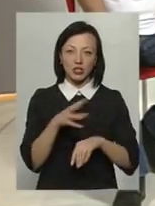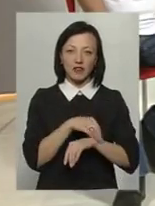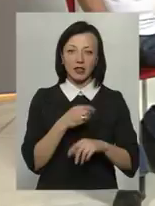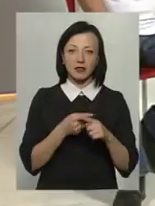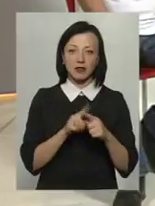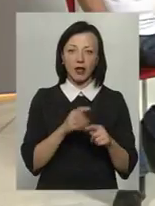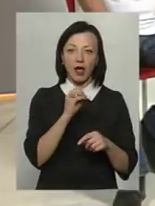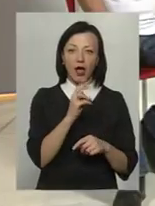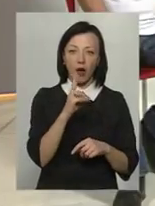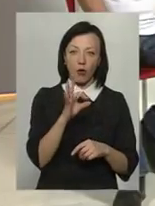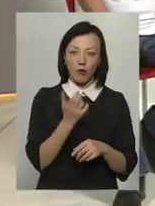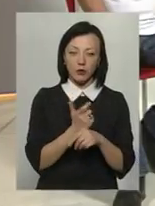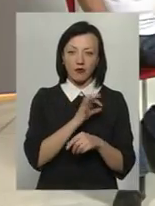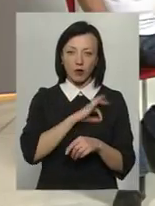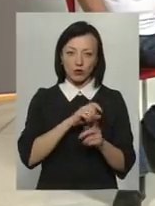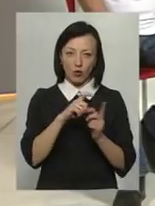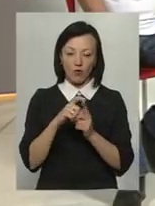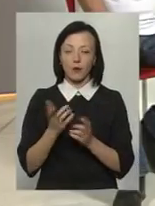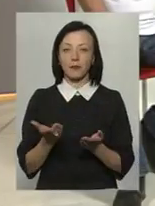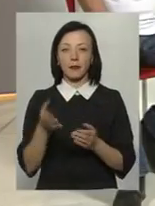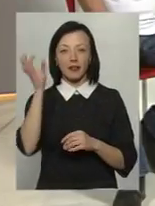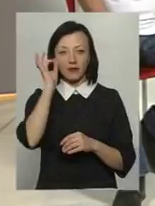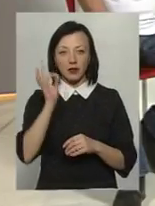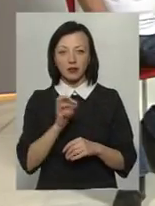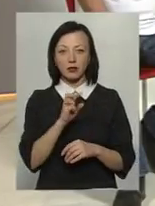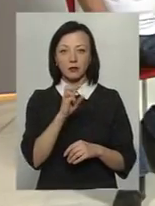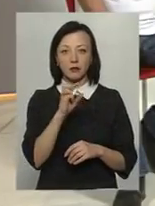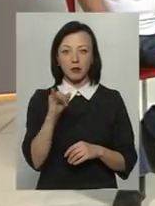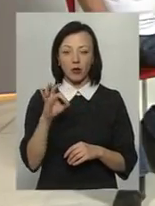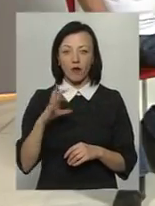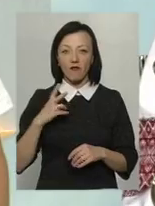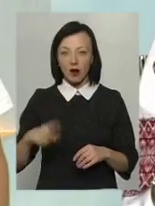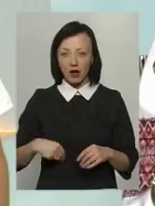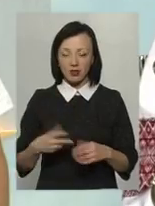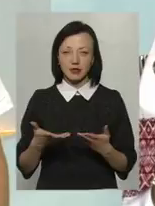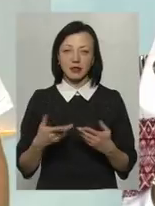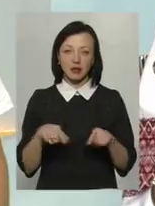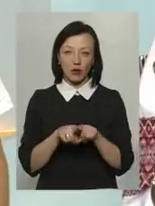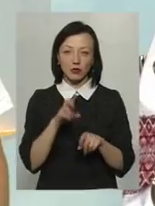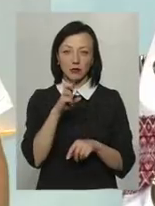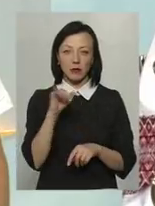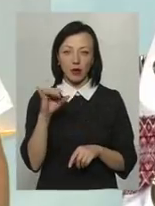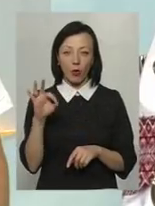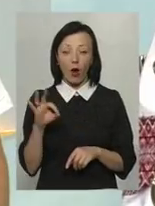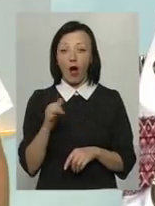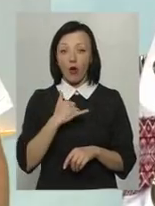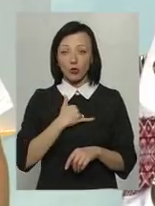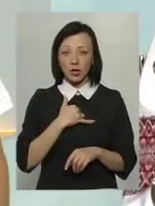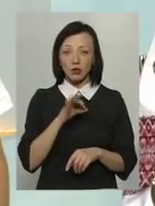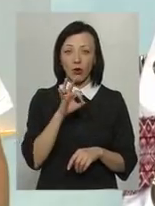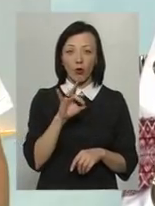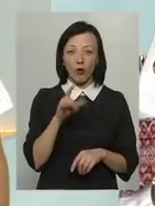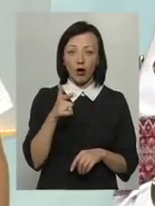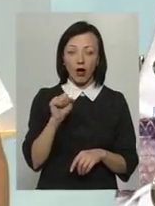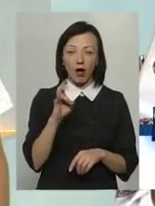там, в них еко більше використовується, так. Німеччині – біо. Франція також біо, так. А у нас органік.